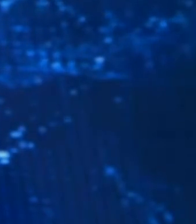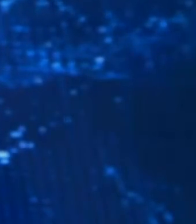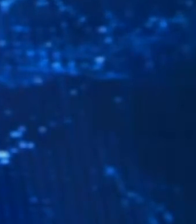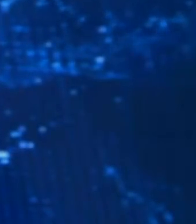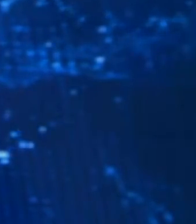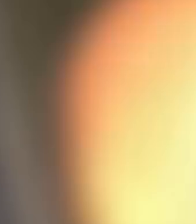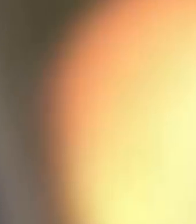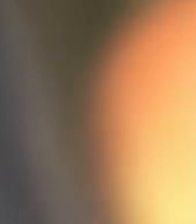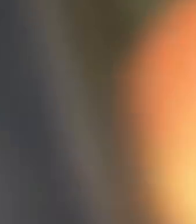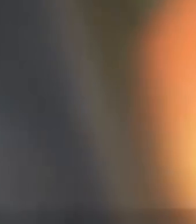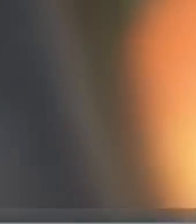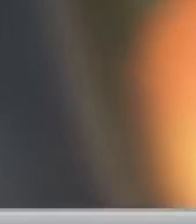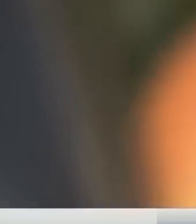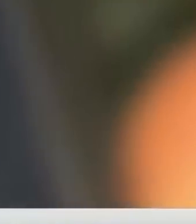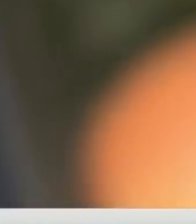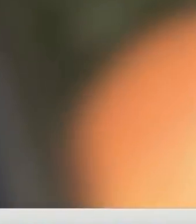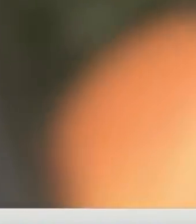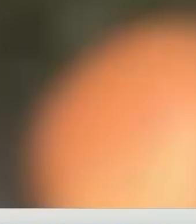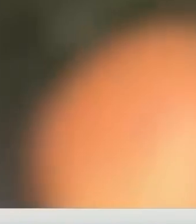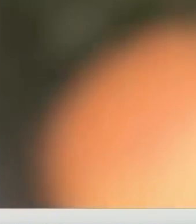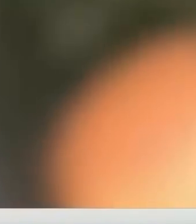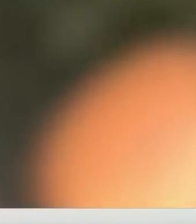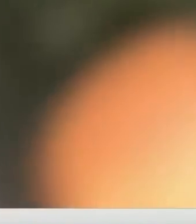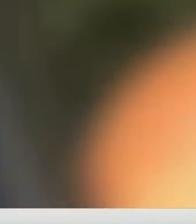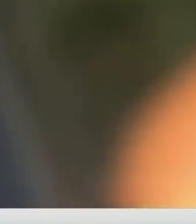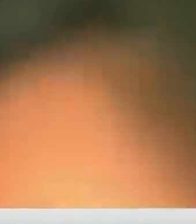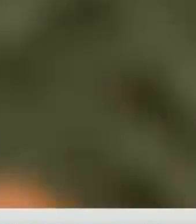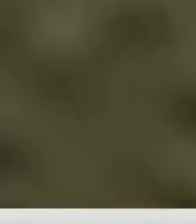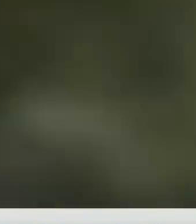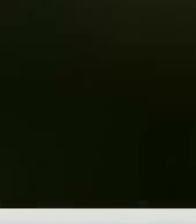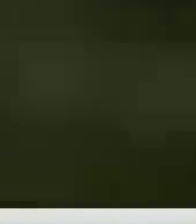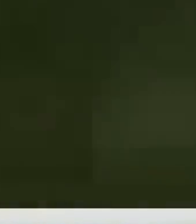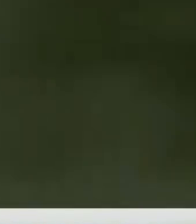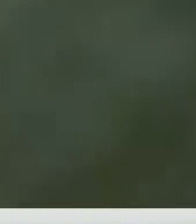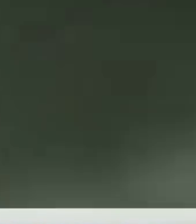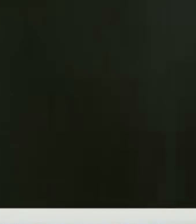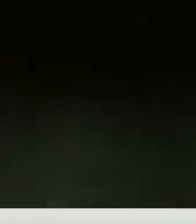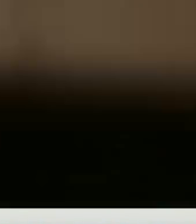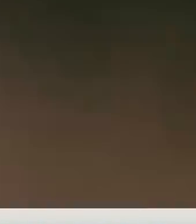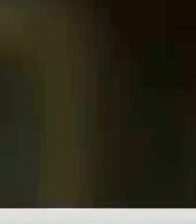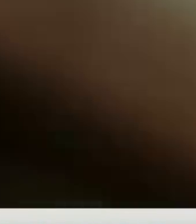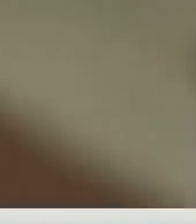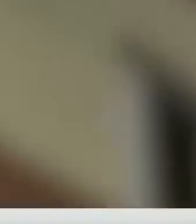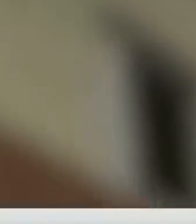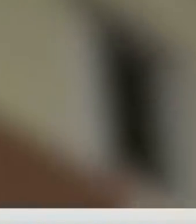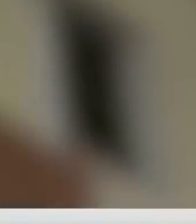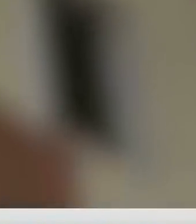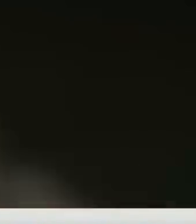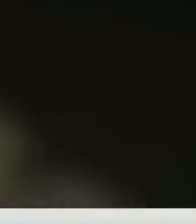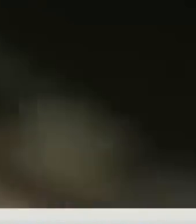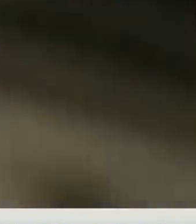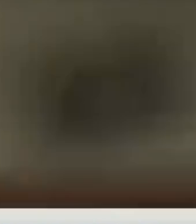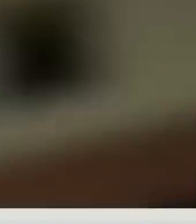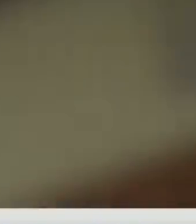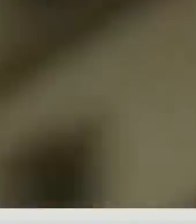запрете, принимают посетителей после 10 вечера. Прошлой ночью полицейские и санврачи проверили порядка 150 объектов